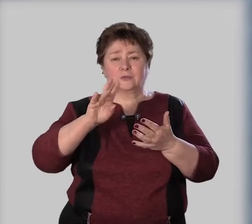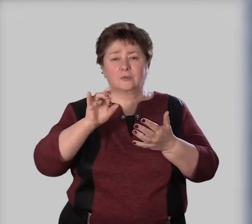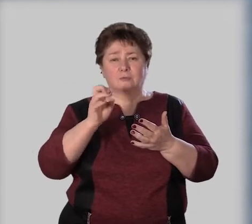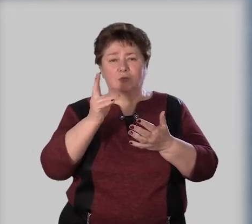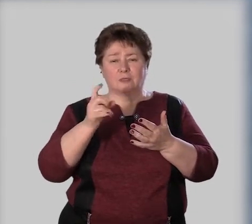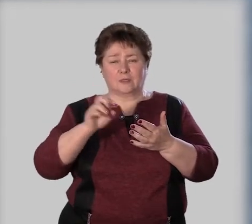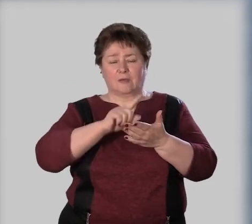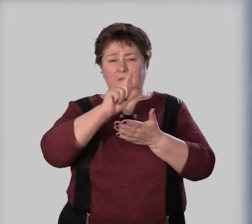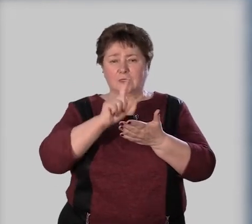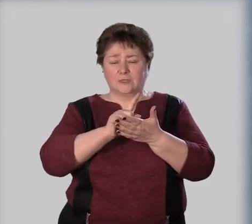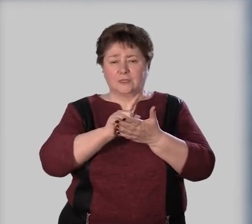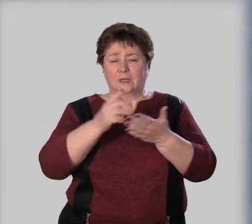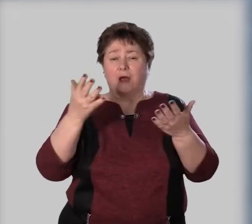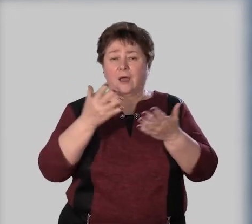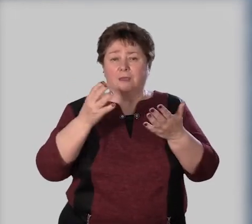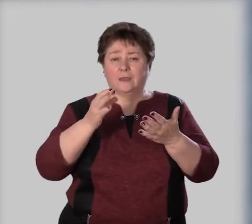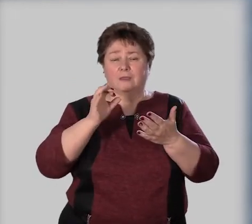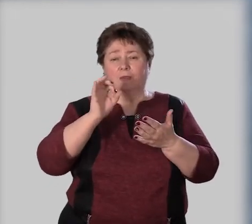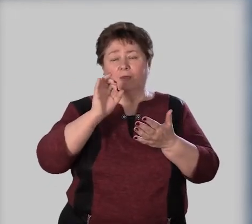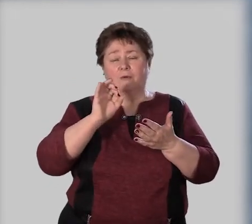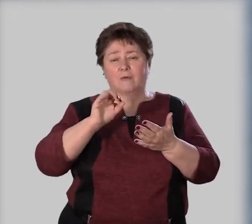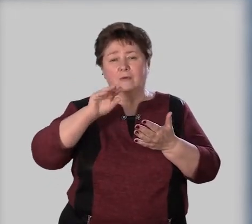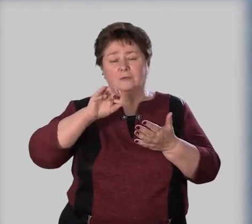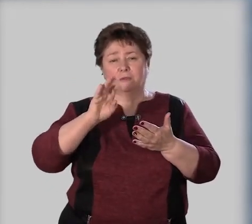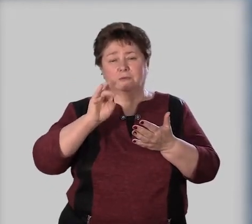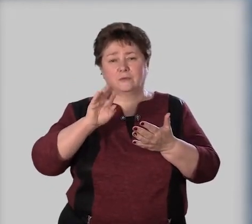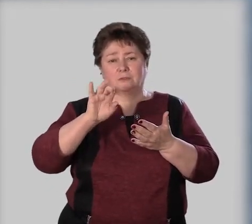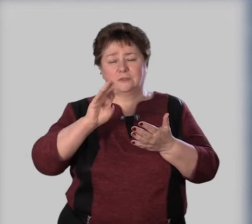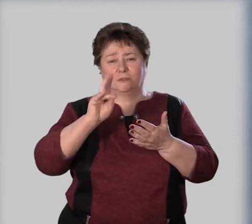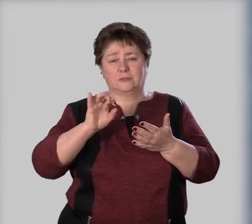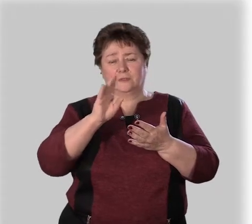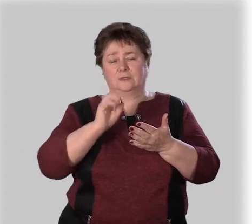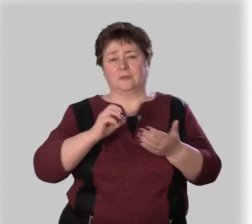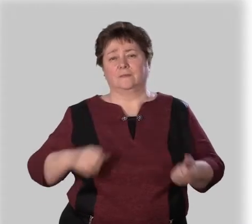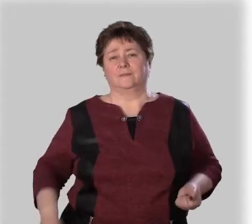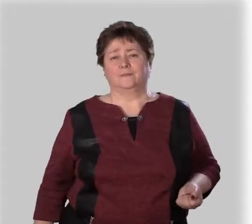местоимения в тексте вопросительные, а какие относительные.